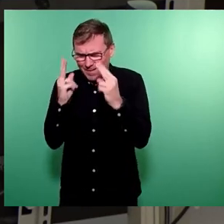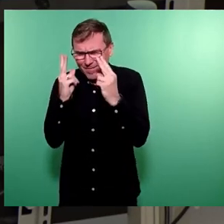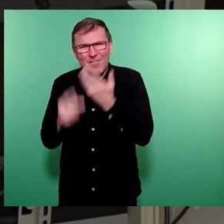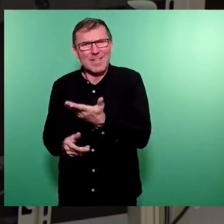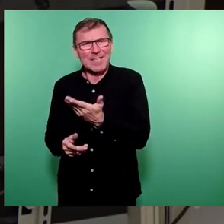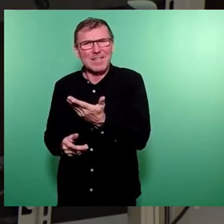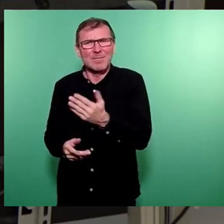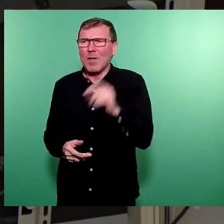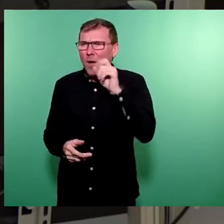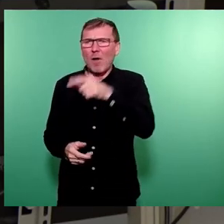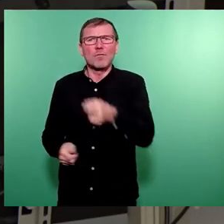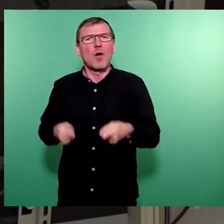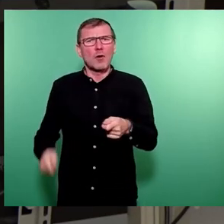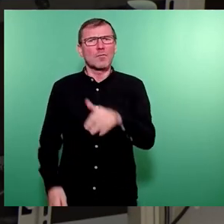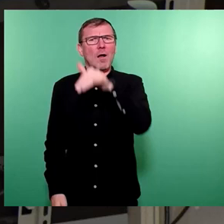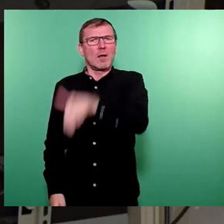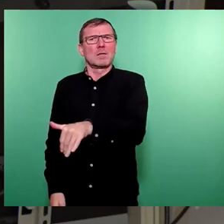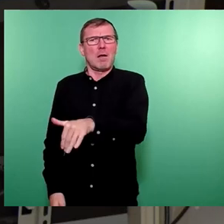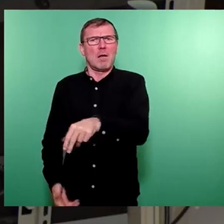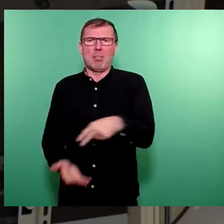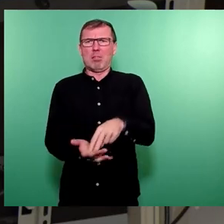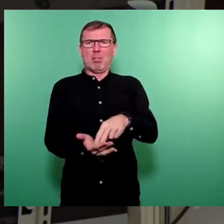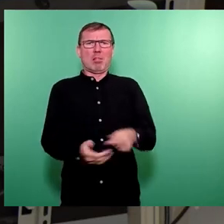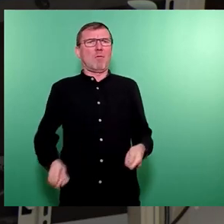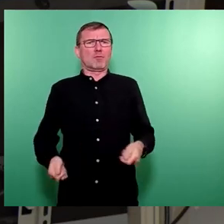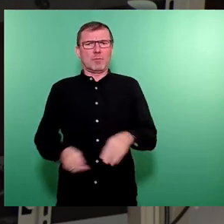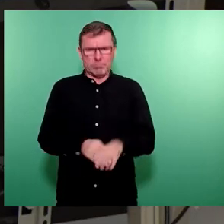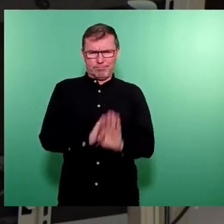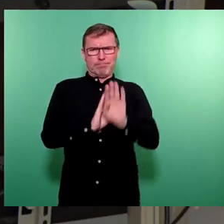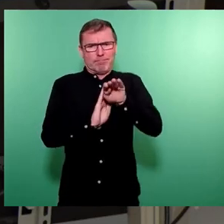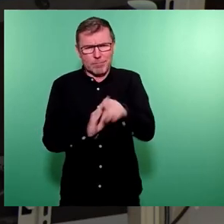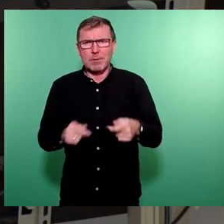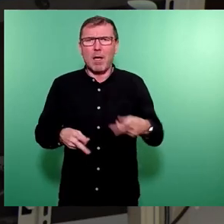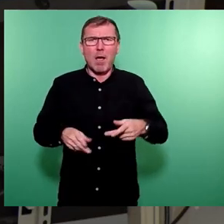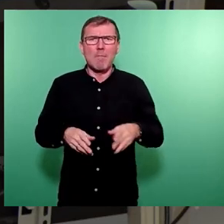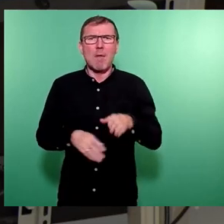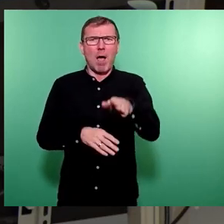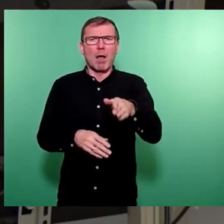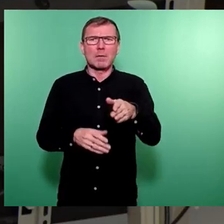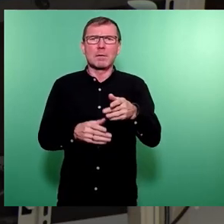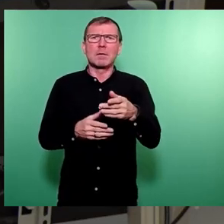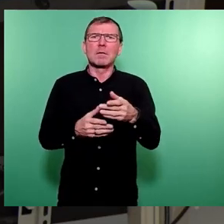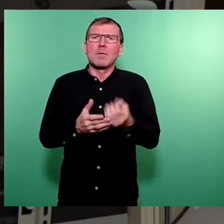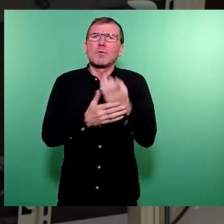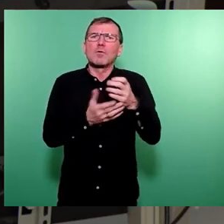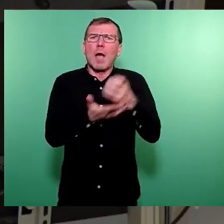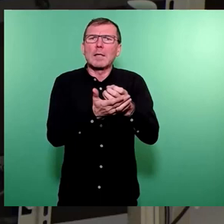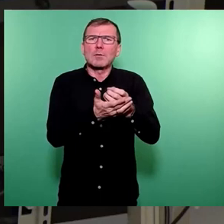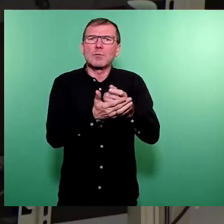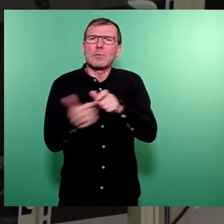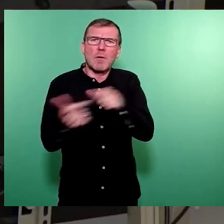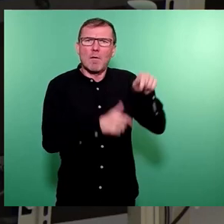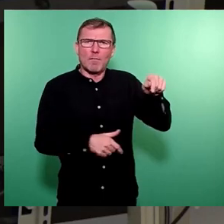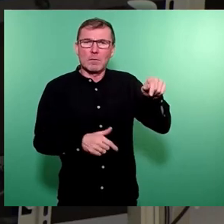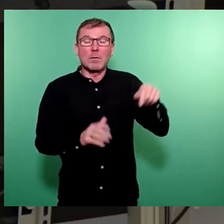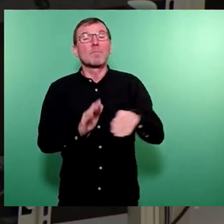relativ oft Rollstuhlfahrerinnen und Rollstuhlfahrer in diese kulturelle Einrichtung gehen. Das Programm